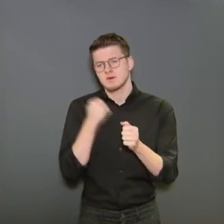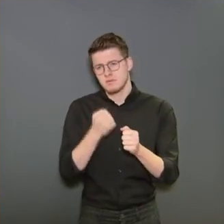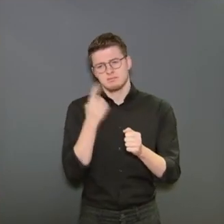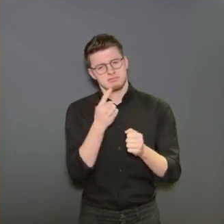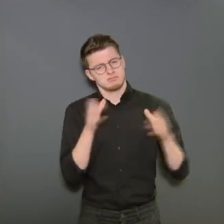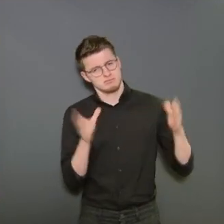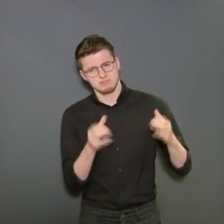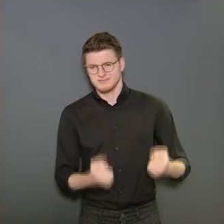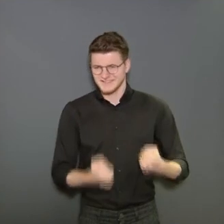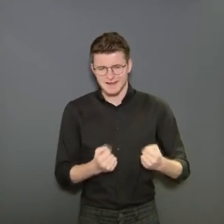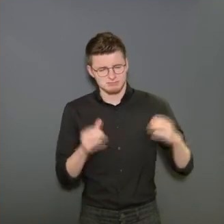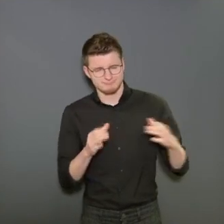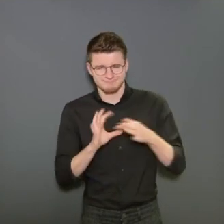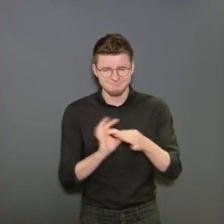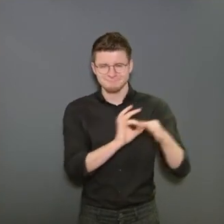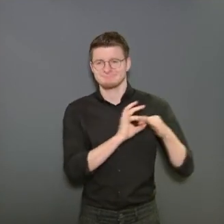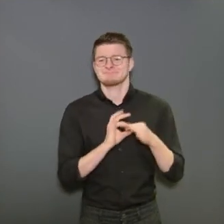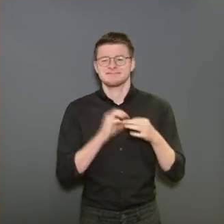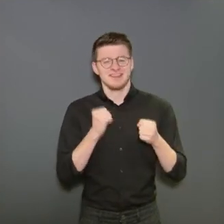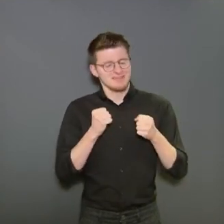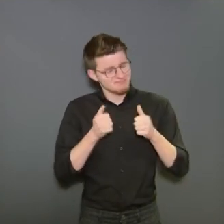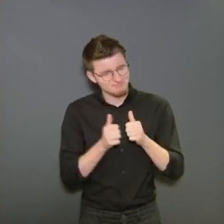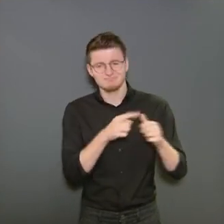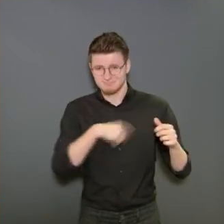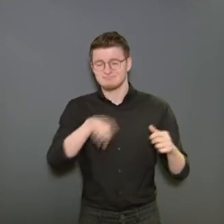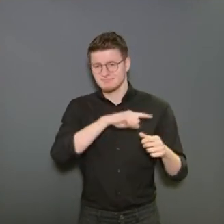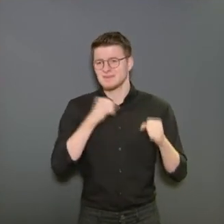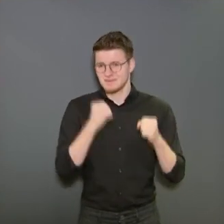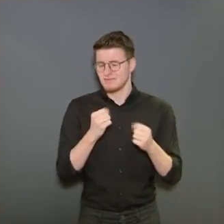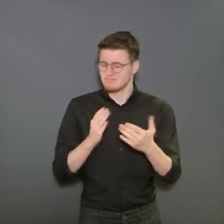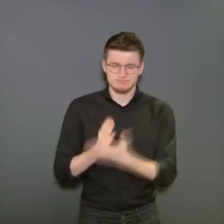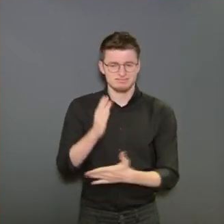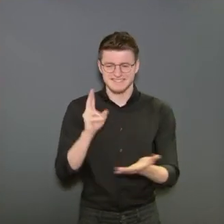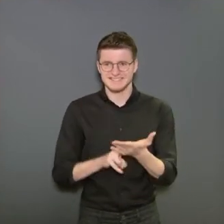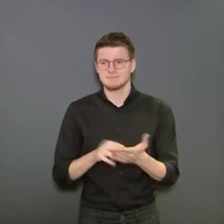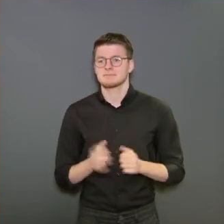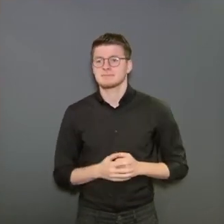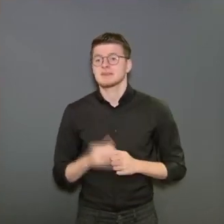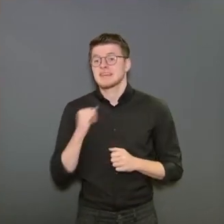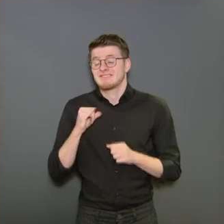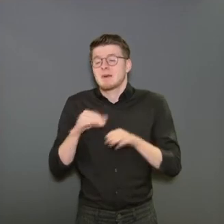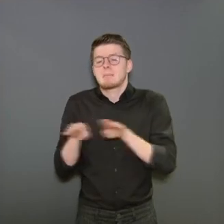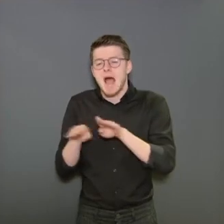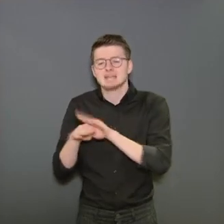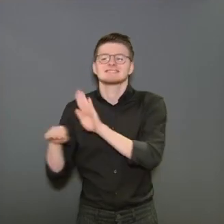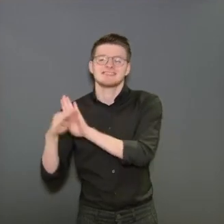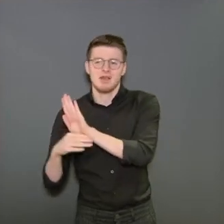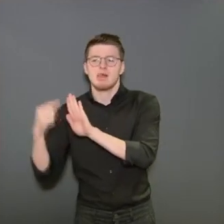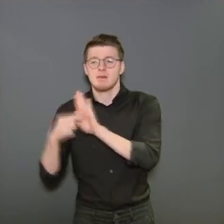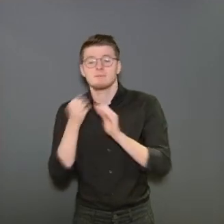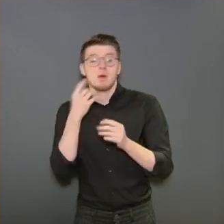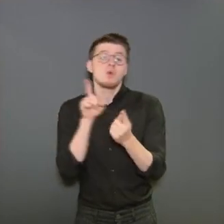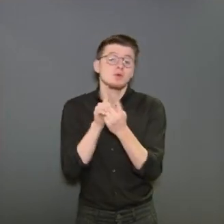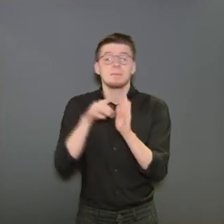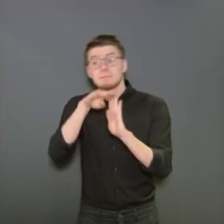les règles et pour former une équipe solidaire. Alors bien sûr, il y a les règles de base.